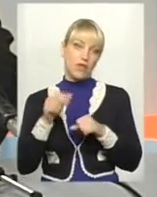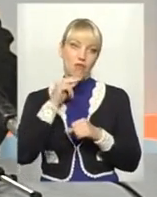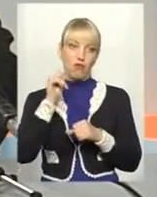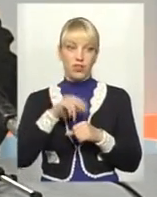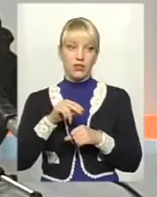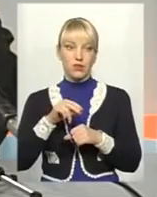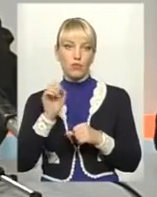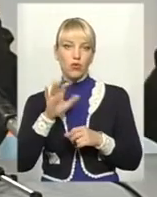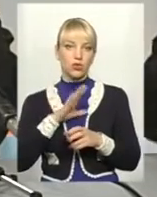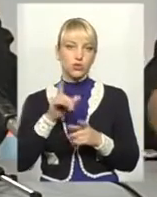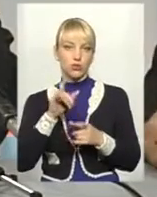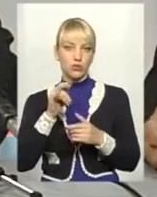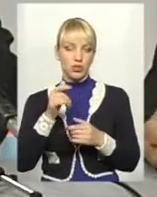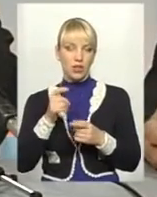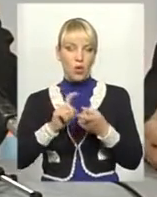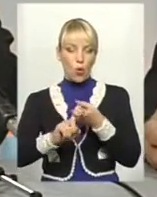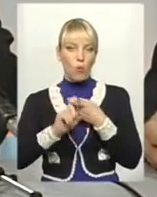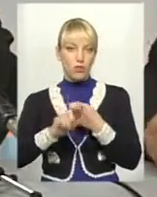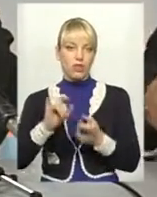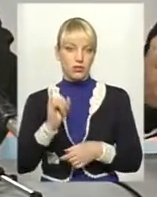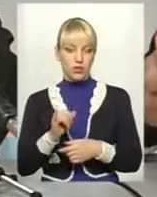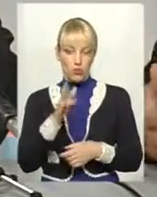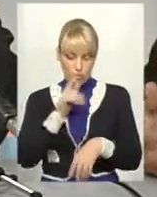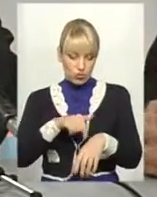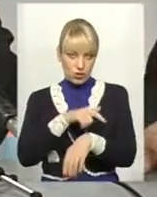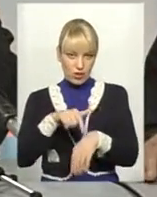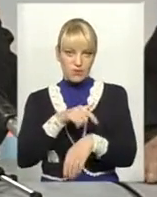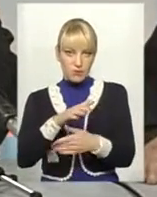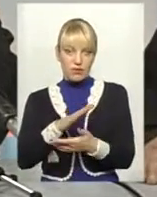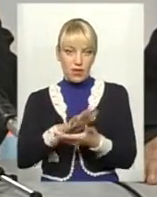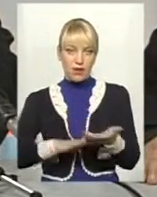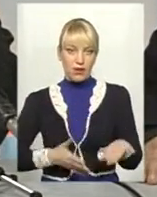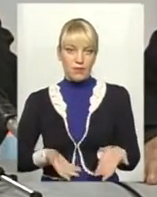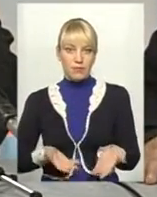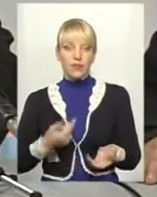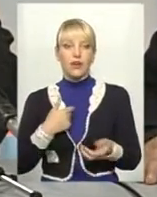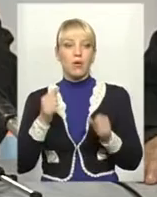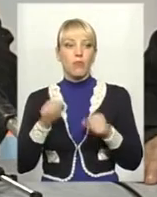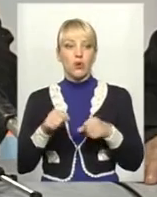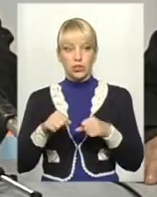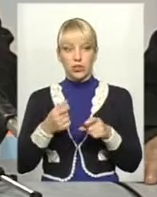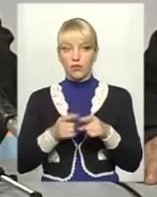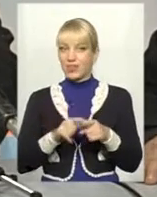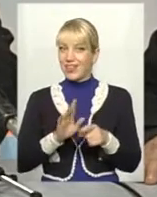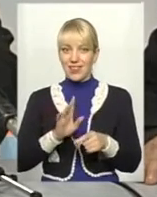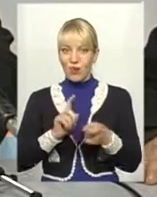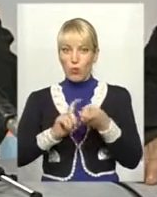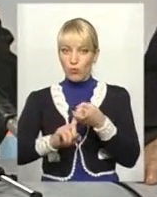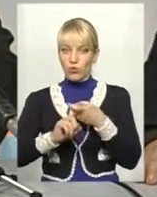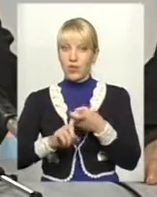комунікація якась не та. Але час йде, і ми ж сьогодні звертаємось, комунікація, можливо, це не комунікація,